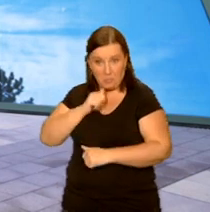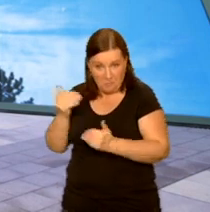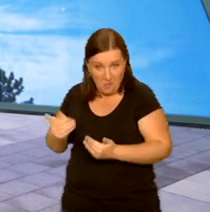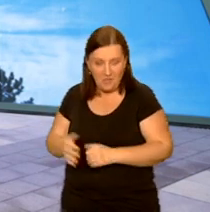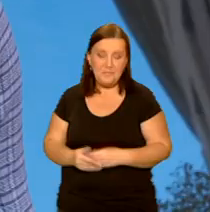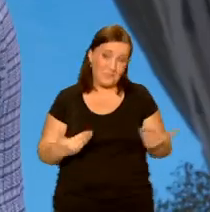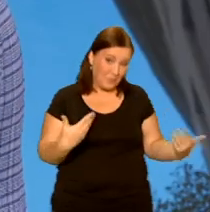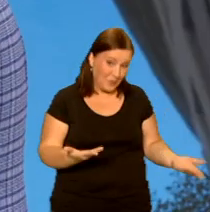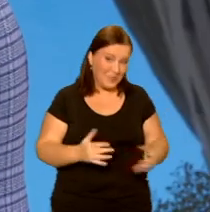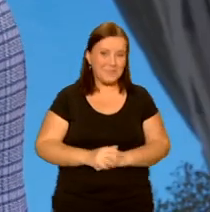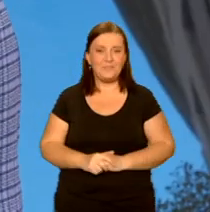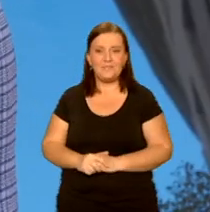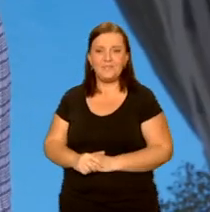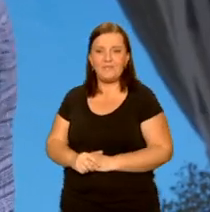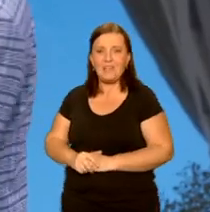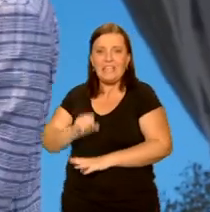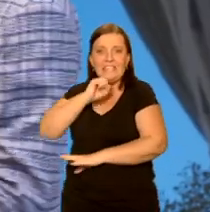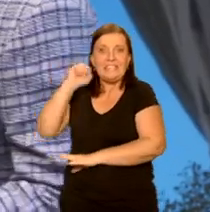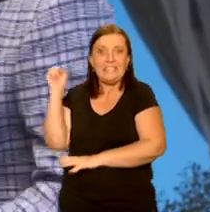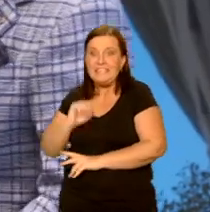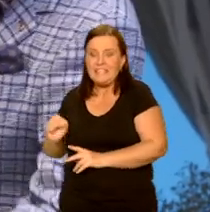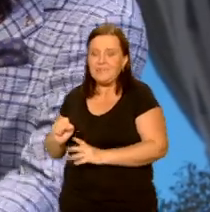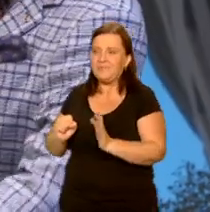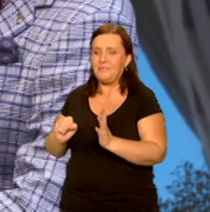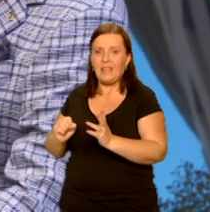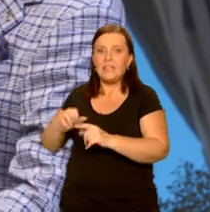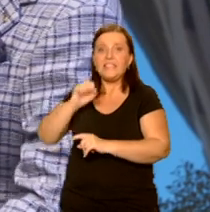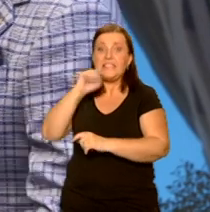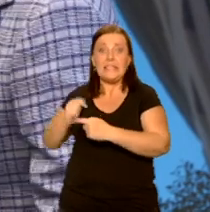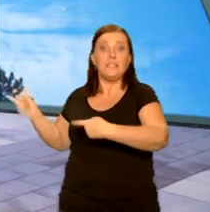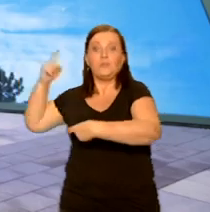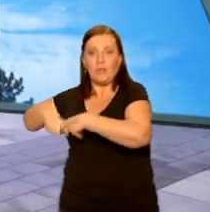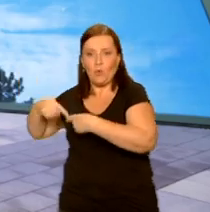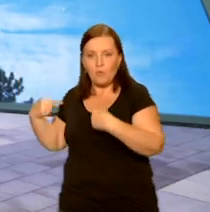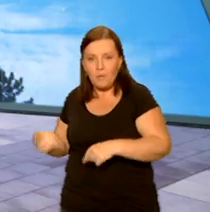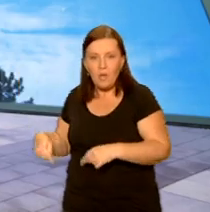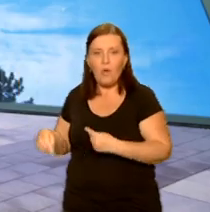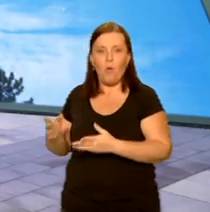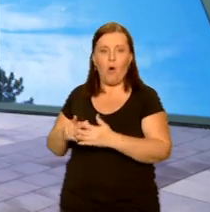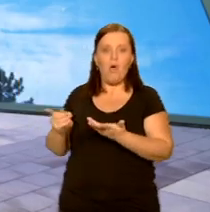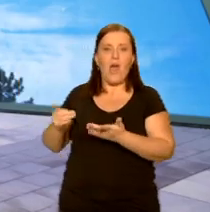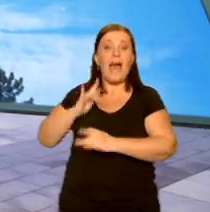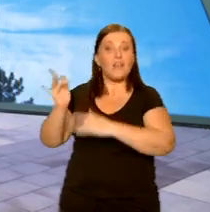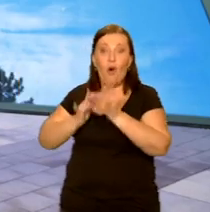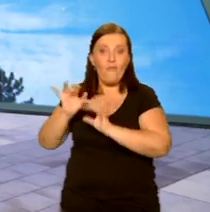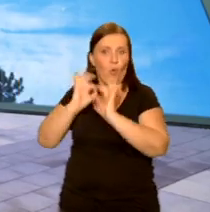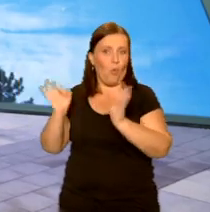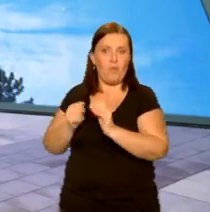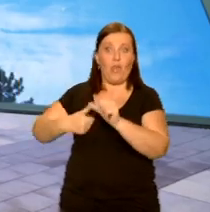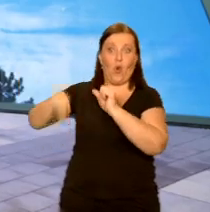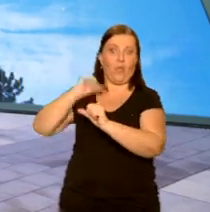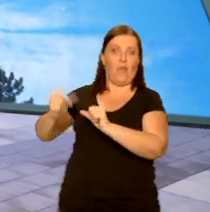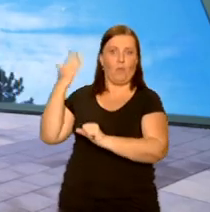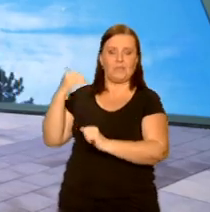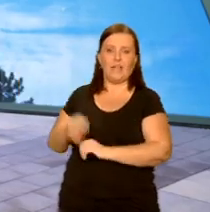Bardzo proszę. Nigdy, znaczy może nie nigdy, nigdy nie jeździłem z taką przyczepką na rowerze. Ostatnio jeździłem rok temu. Nie wiem, czy się nie